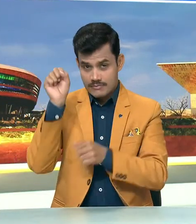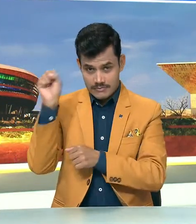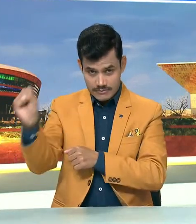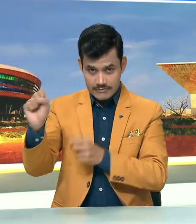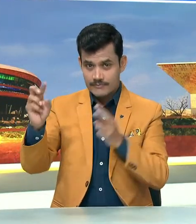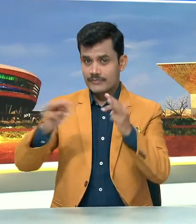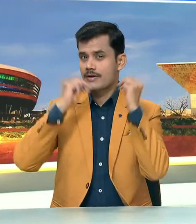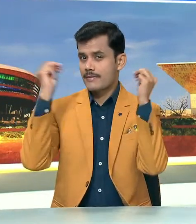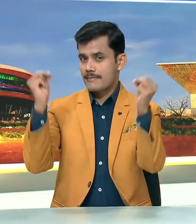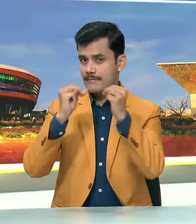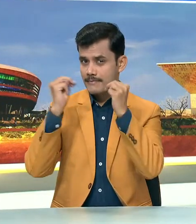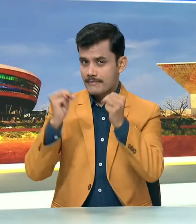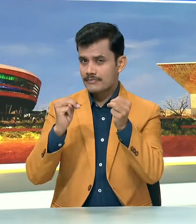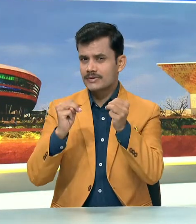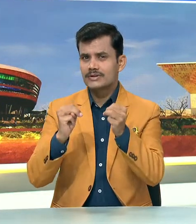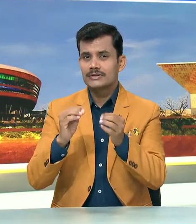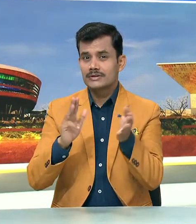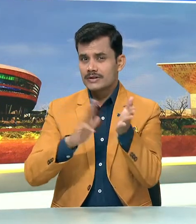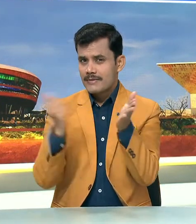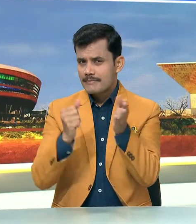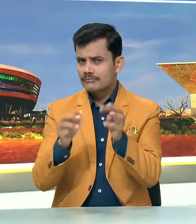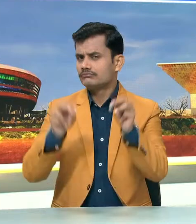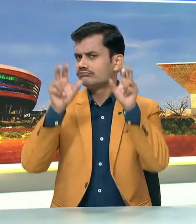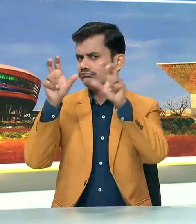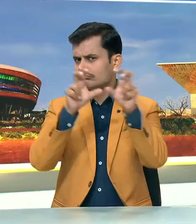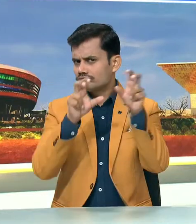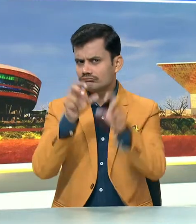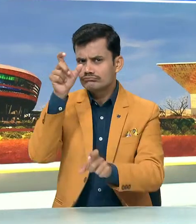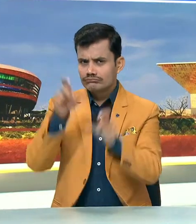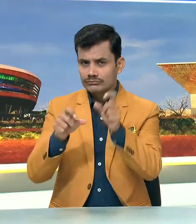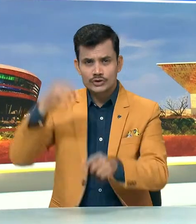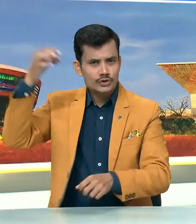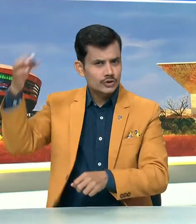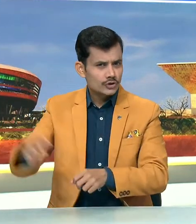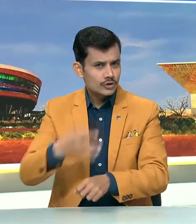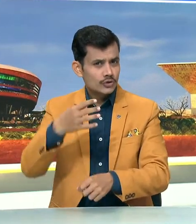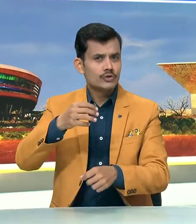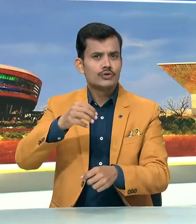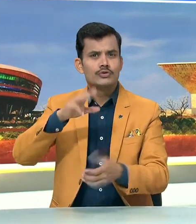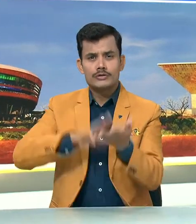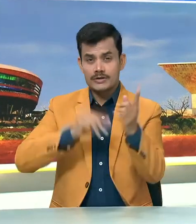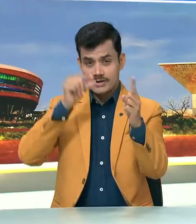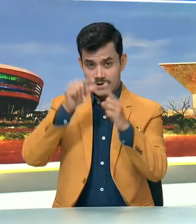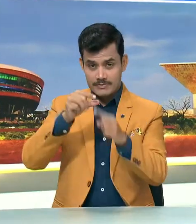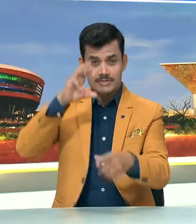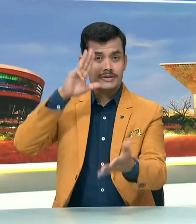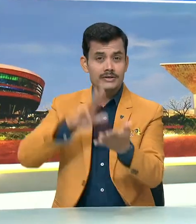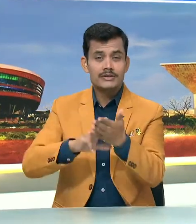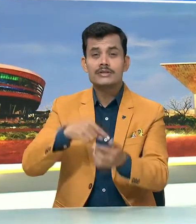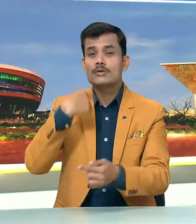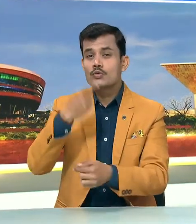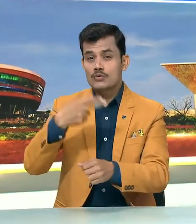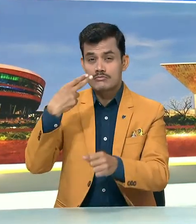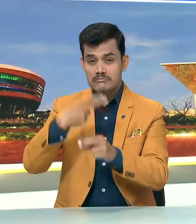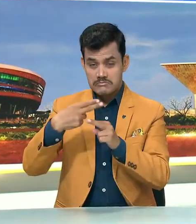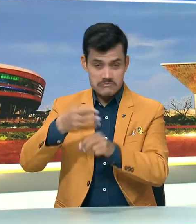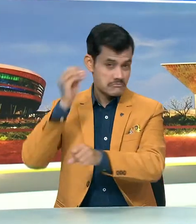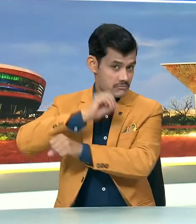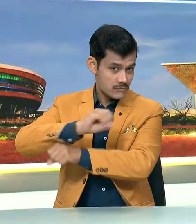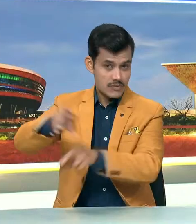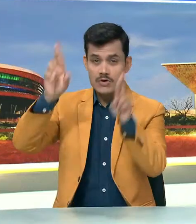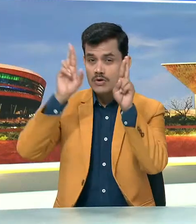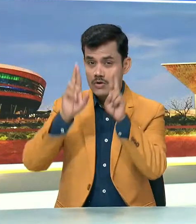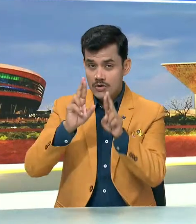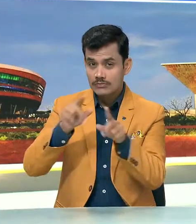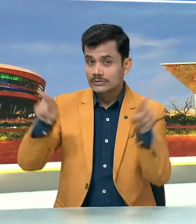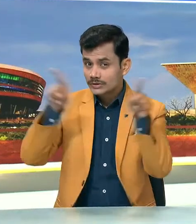केंद्रिय परिवेक्षिकों की मौजूद्गी में राज्य के ने मुख्य मंत्री की हो सकती है घोश्रा मही राजस्थान में कल